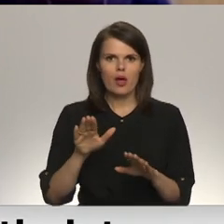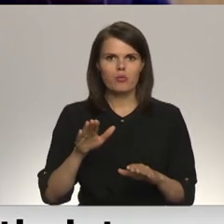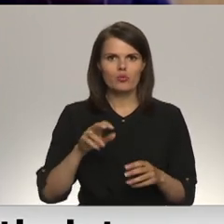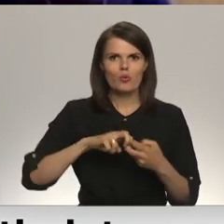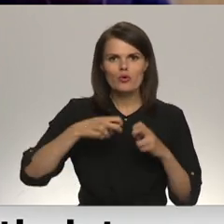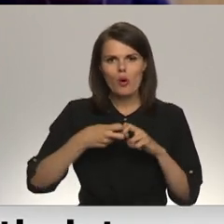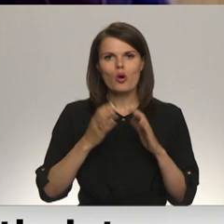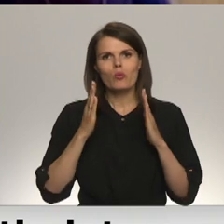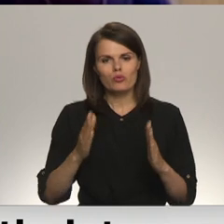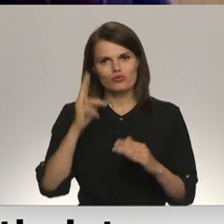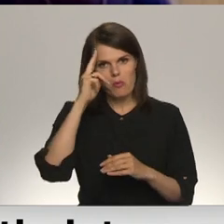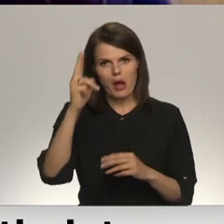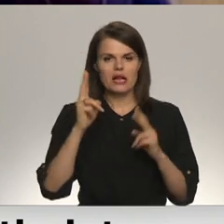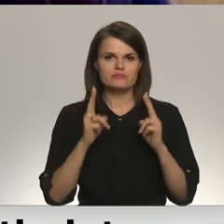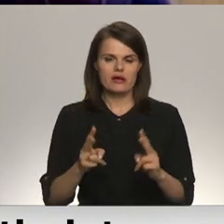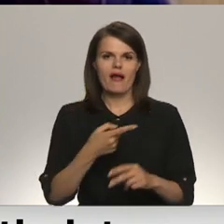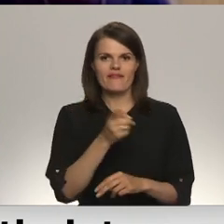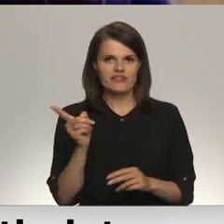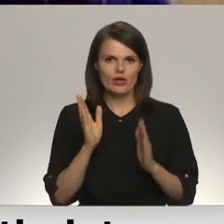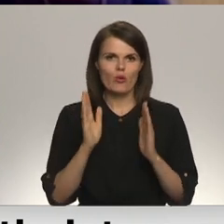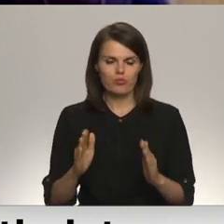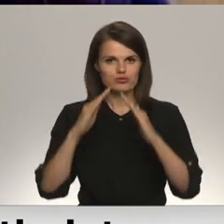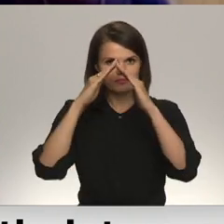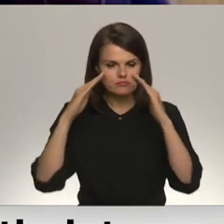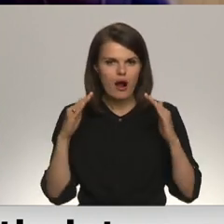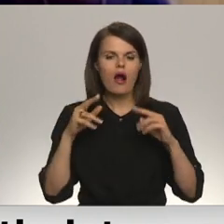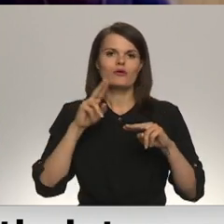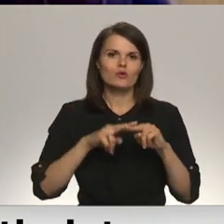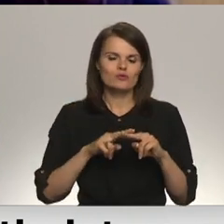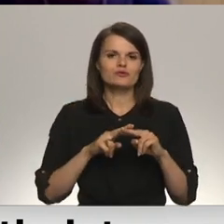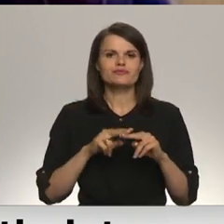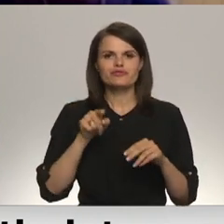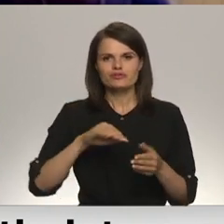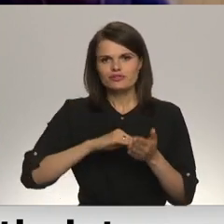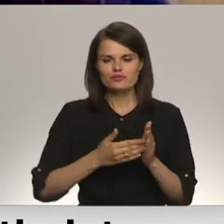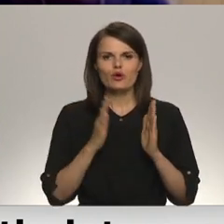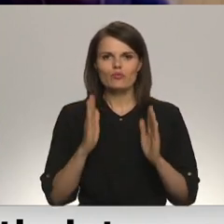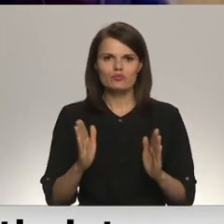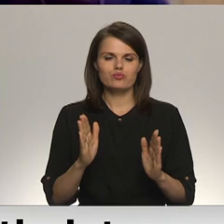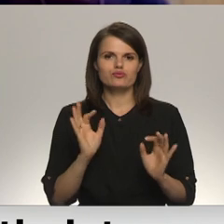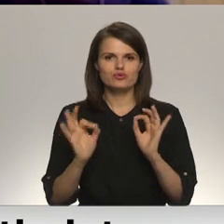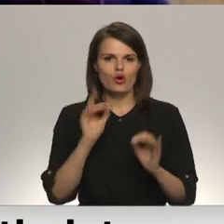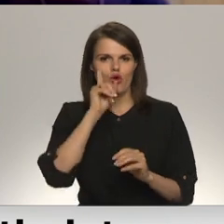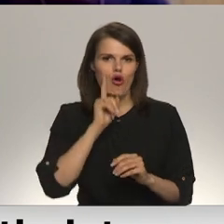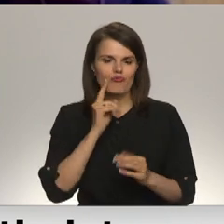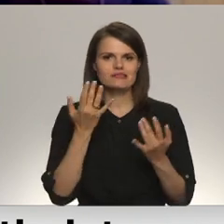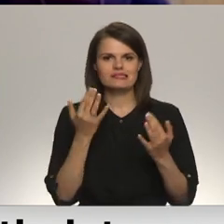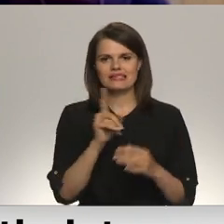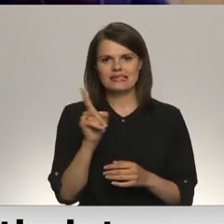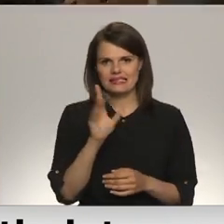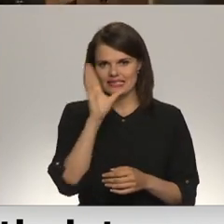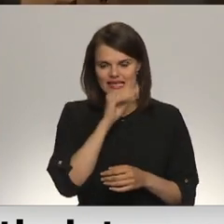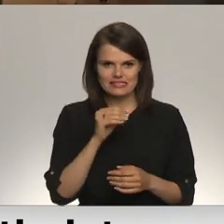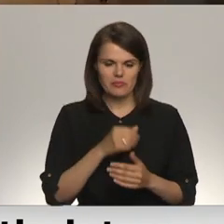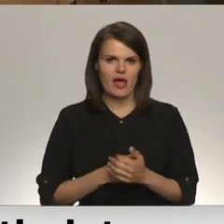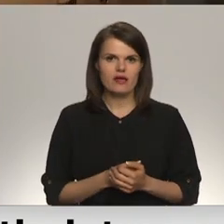nērtības un būtu pārliecība to, ka viņiem būs jums ir izgalvas un šie apstākumi būs maksimāli komfortabli, cik šajos apstākļos